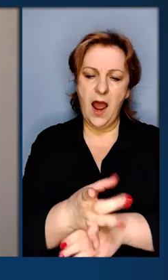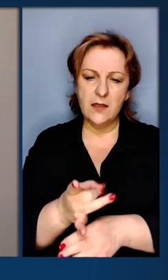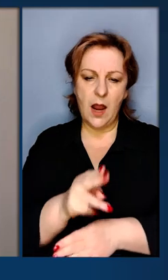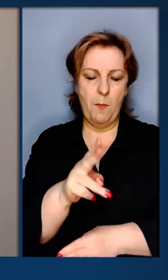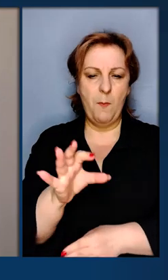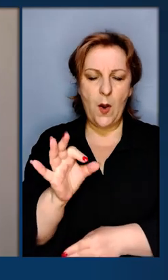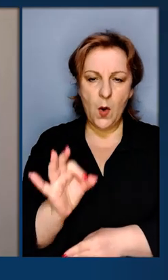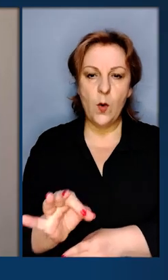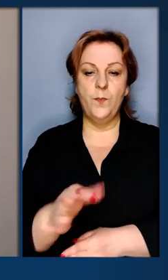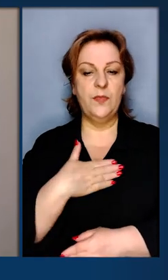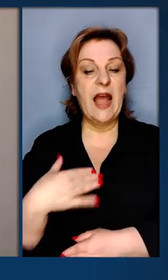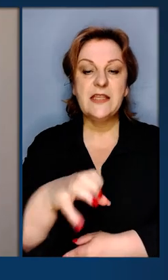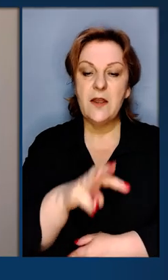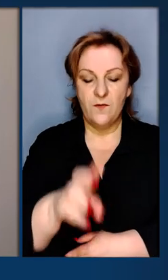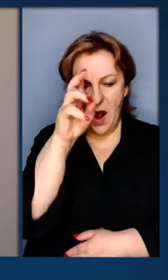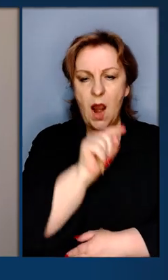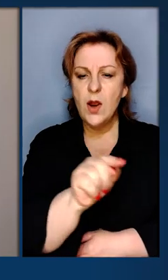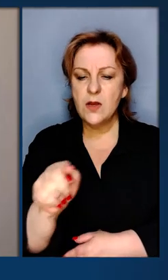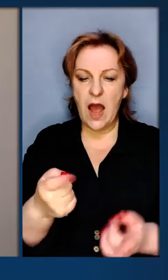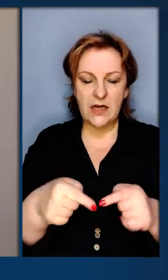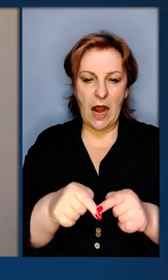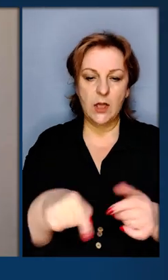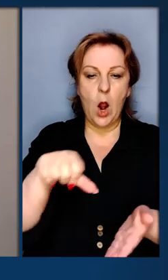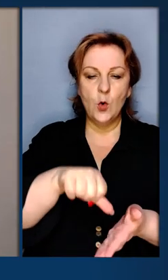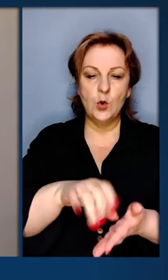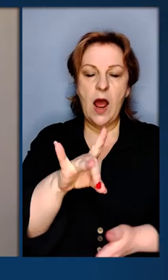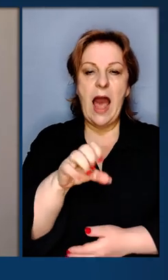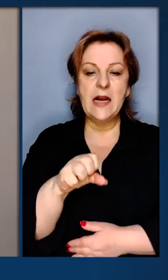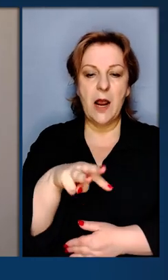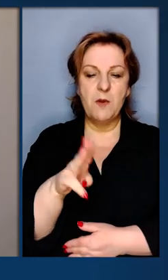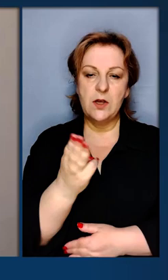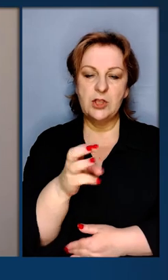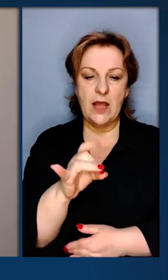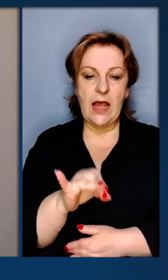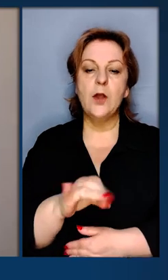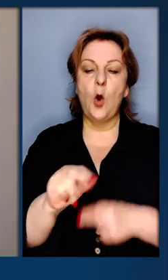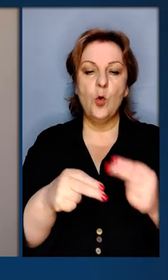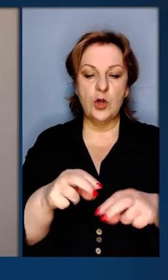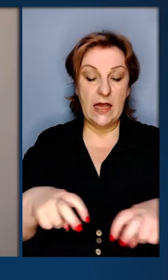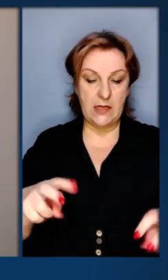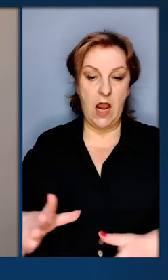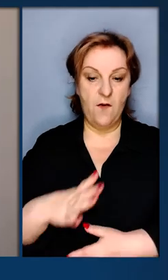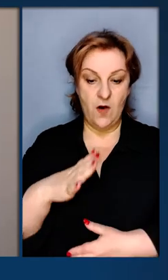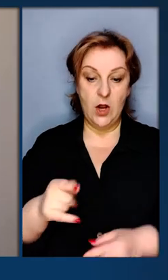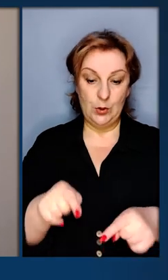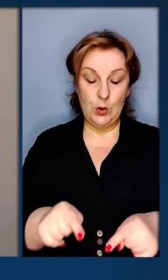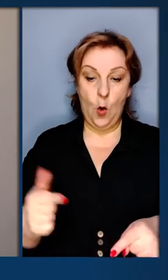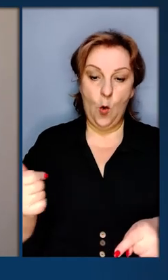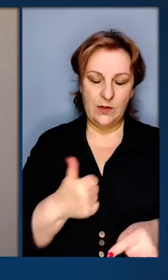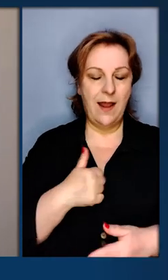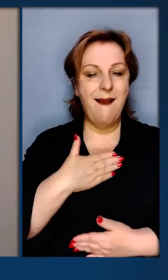зараз реалізуються. Артилерія, ППО. Дякую усім країнам, учасницям Рамштані. Чергове засідання